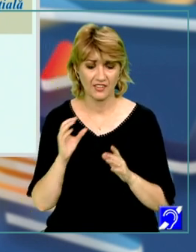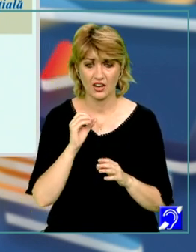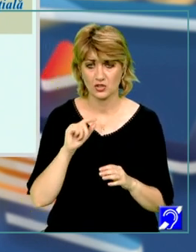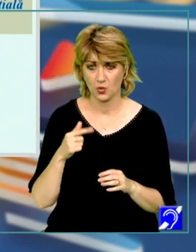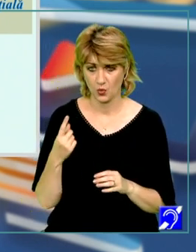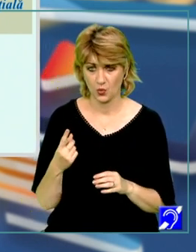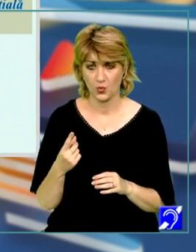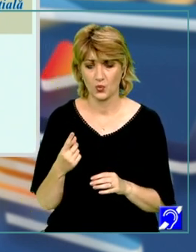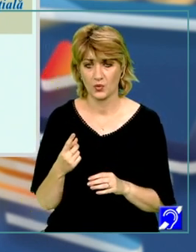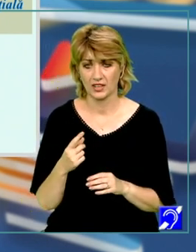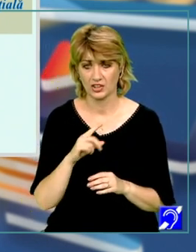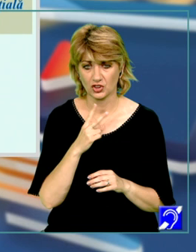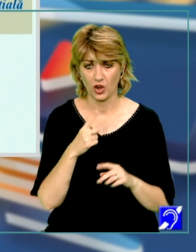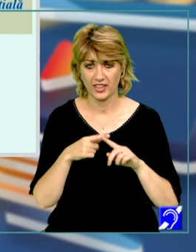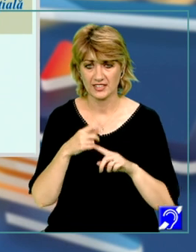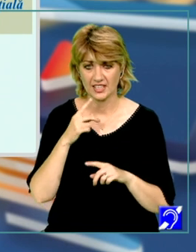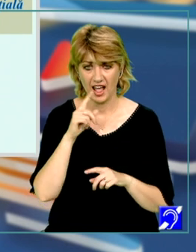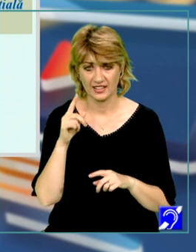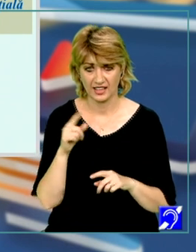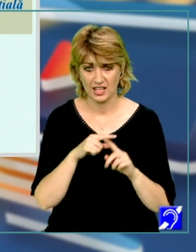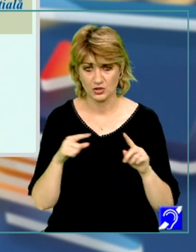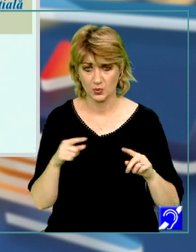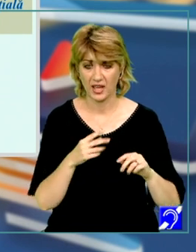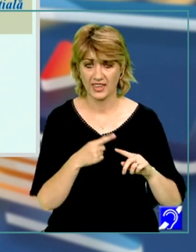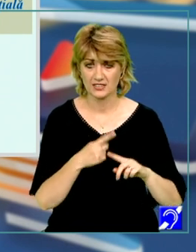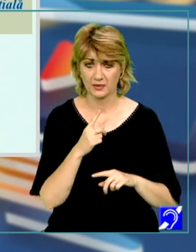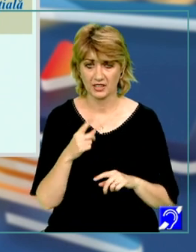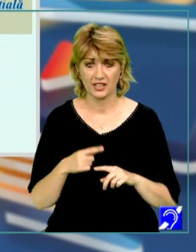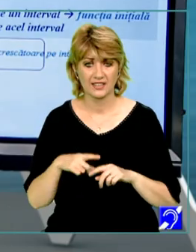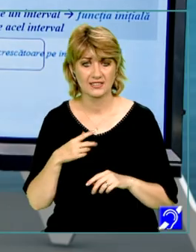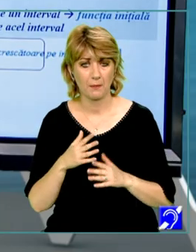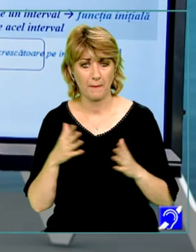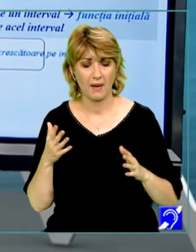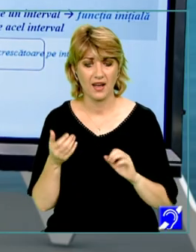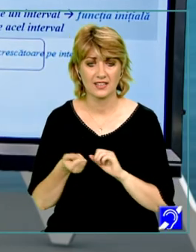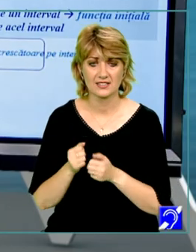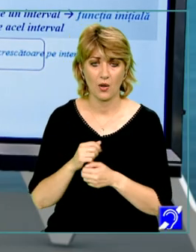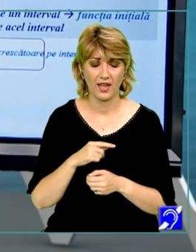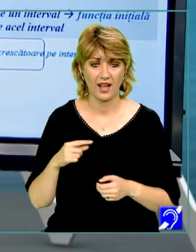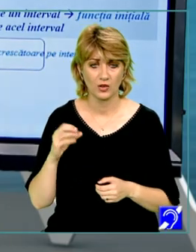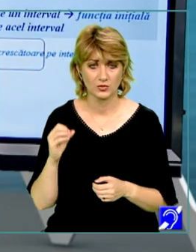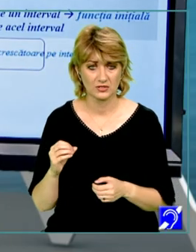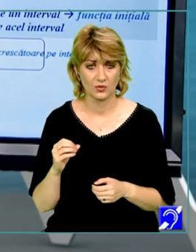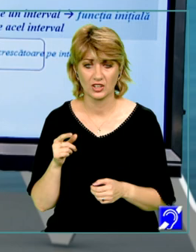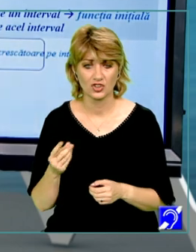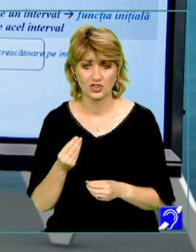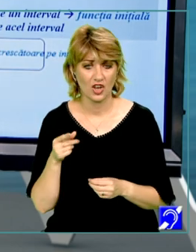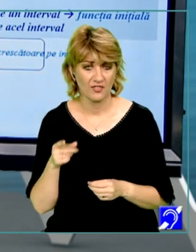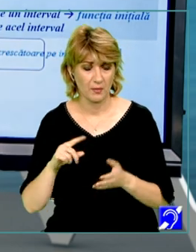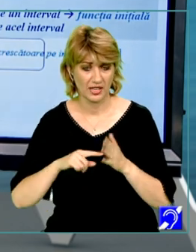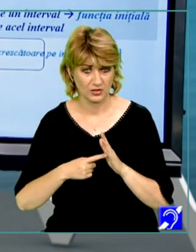fracția 2x la a 3-a pe x pătrat plus 1 este mai mare sau egal cu 0. De ce ne trebuie acest rezultat? pentru că